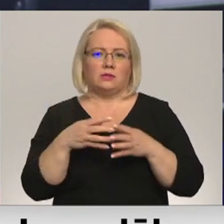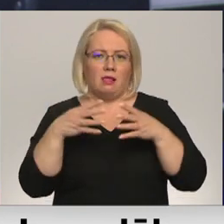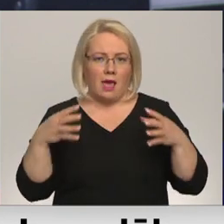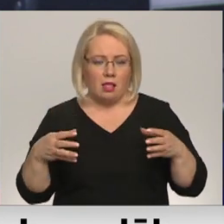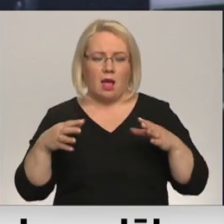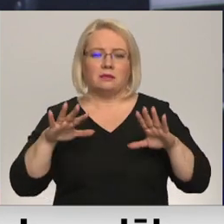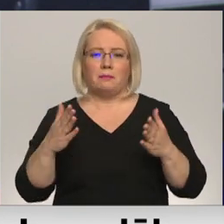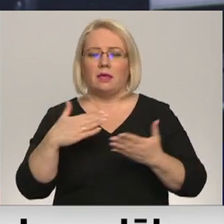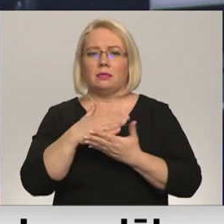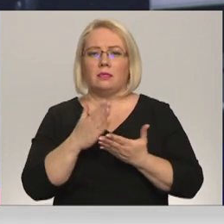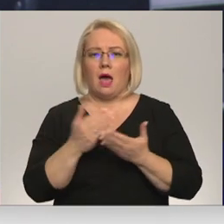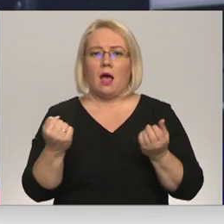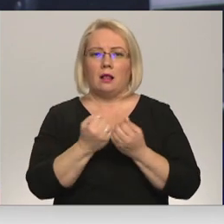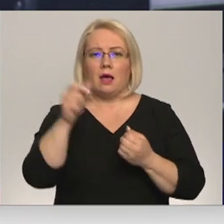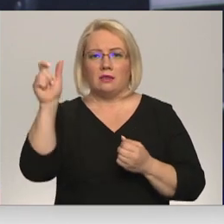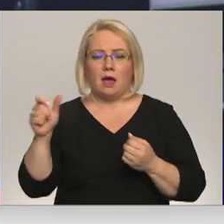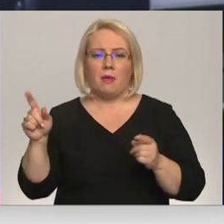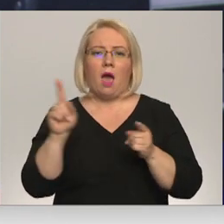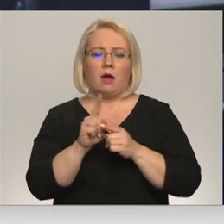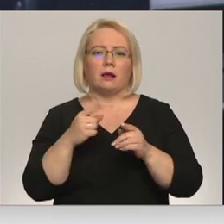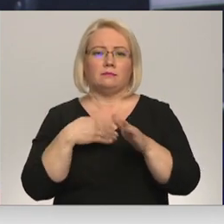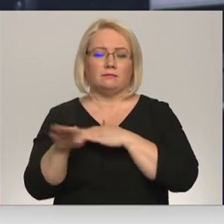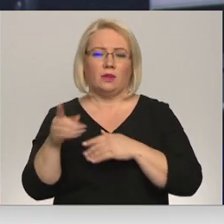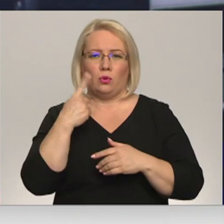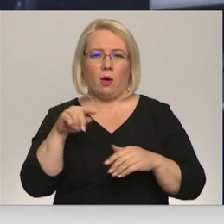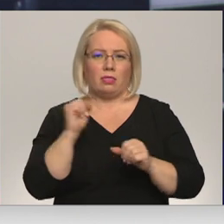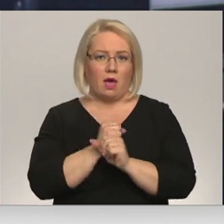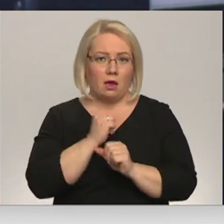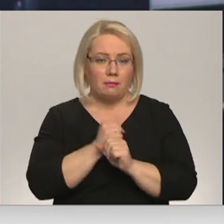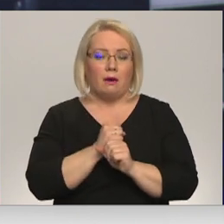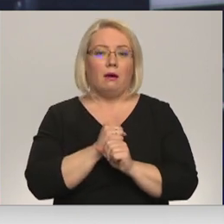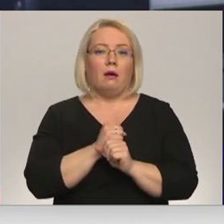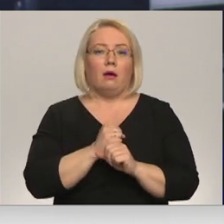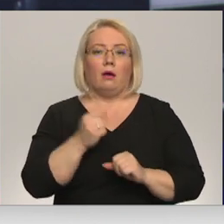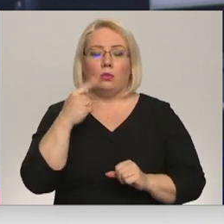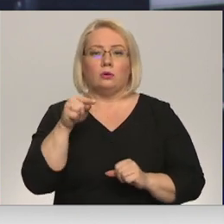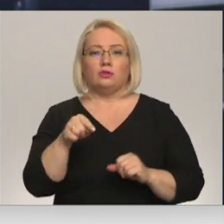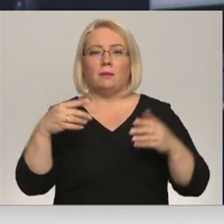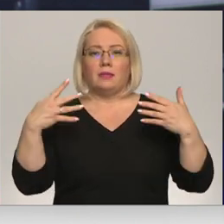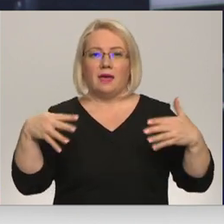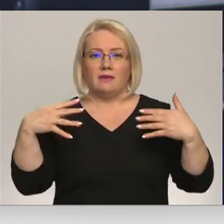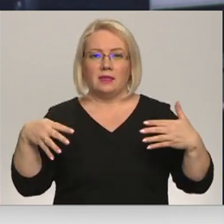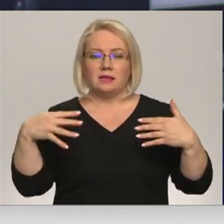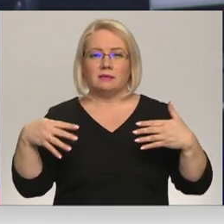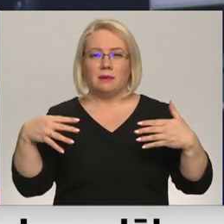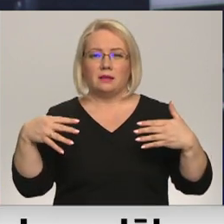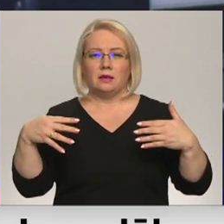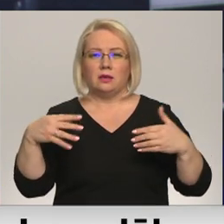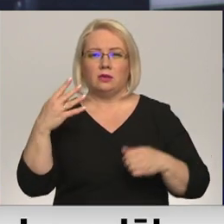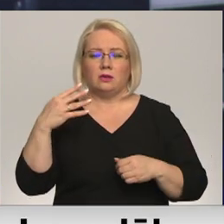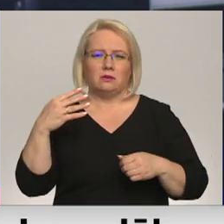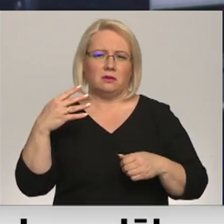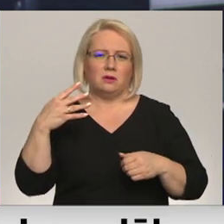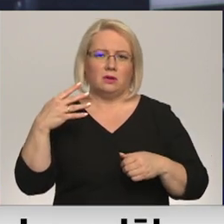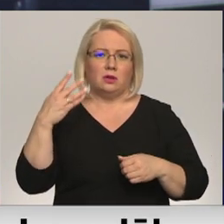bet daļa darbinieki ir arī izbeiduši darba attiecības. No šiem 90, 90, 40